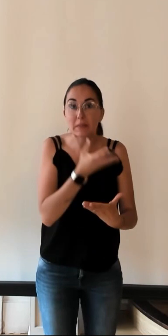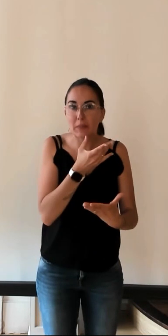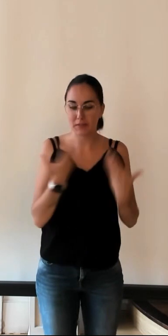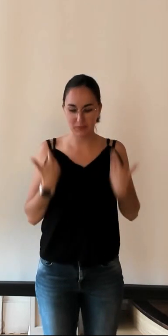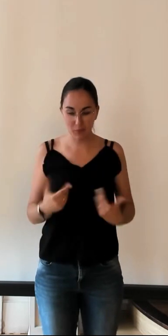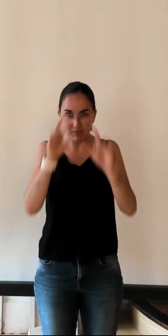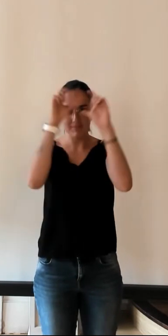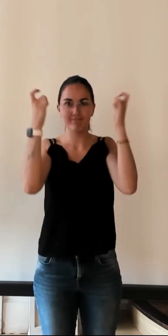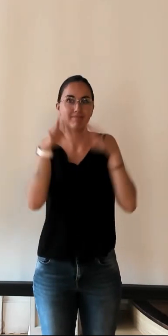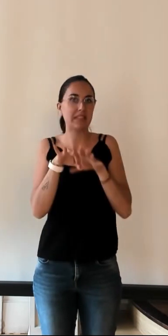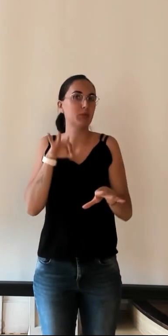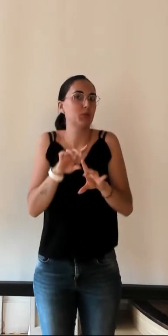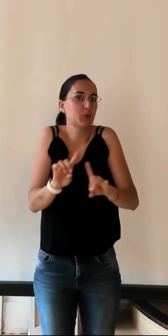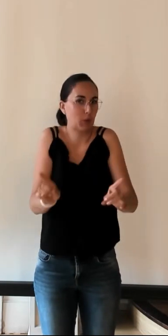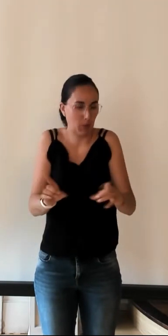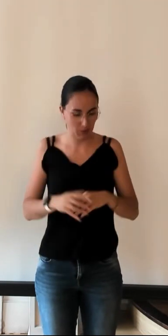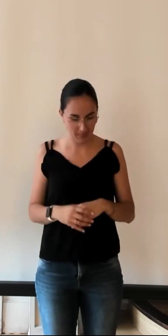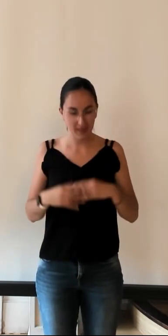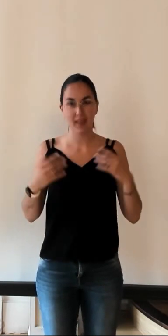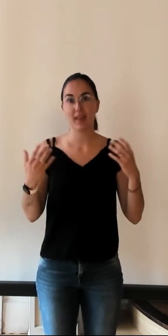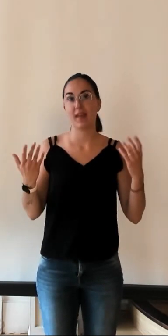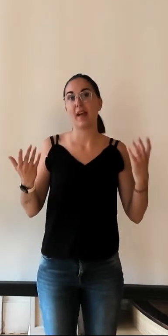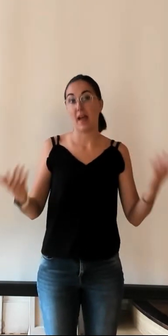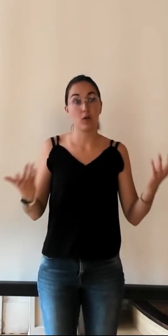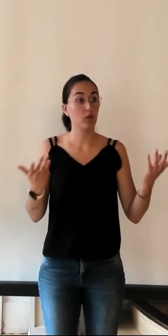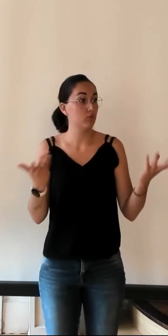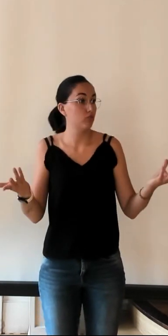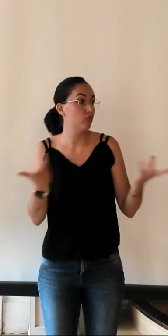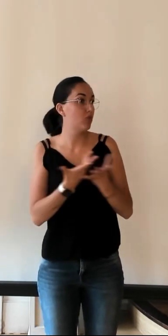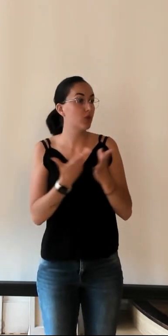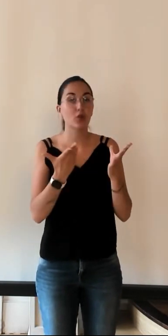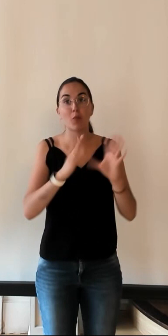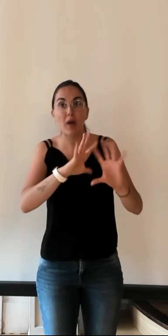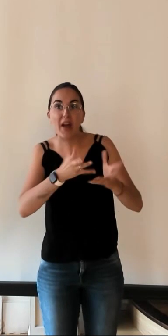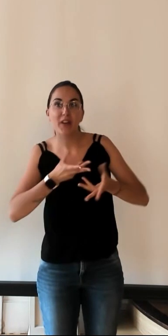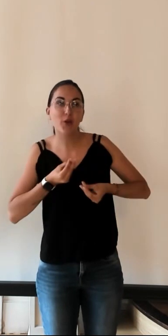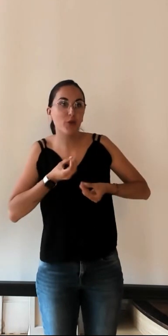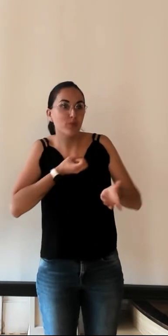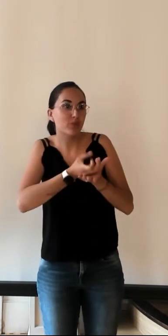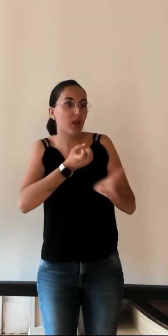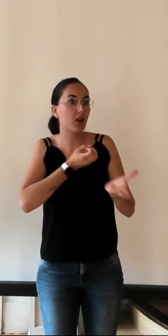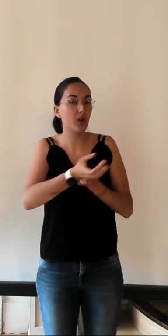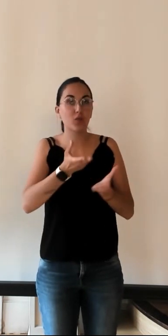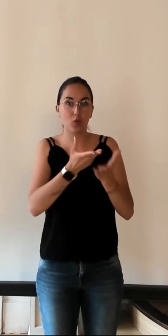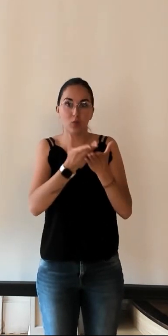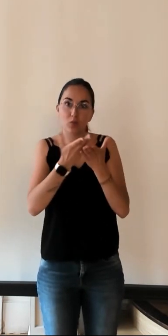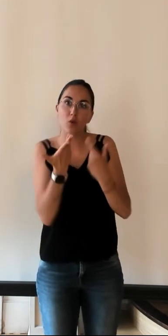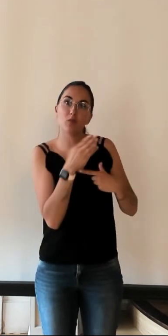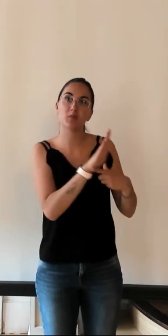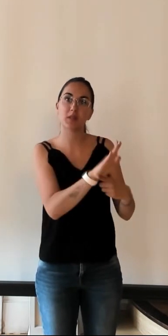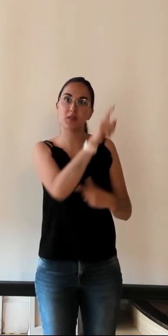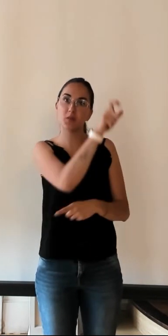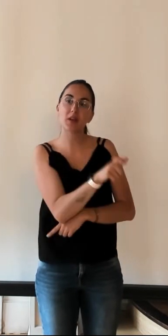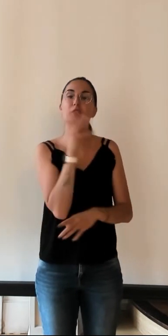Je vais simplement dire un petit mot d'accueil pour la conférencière de ce soir.